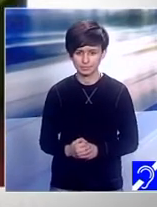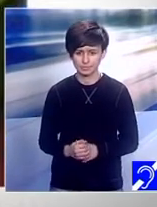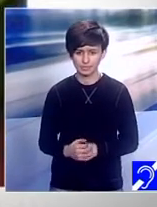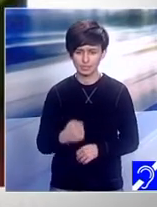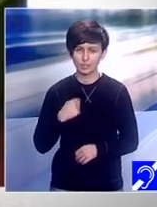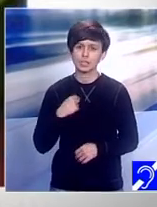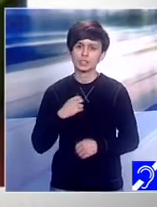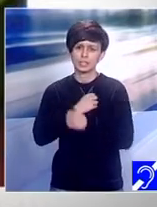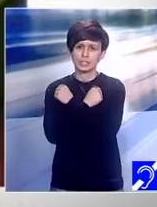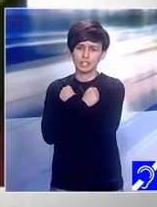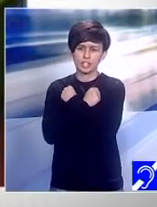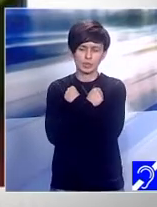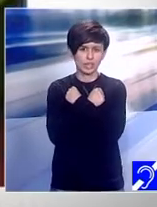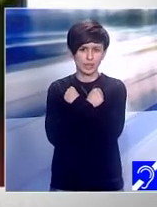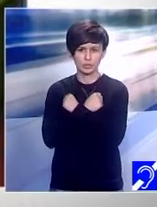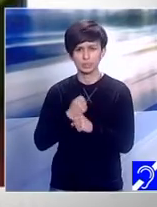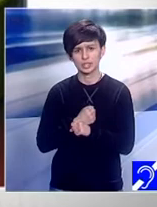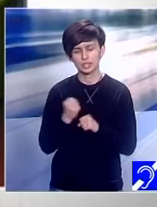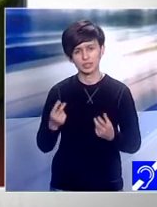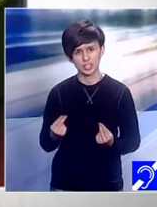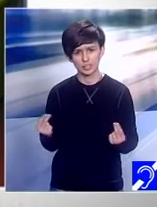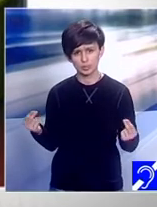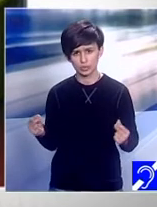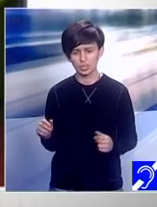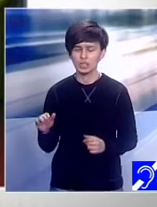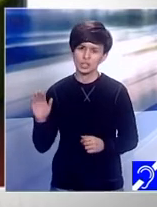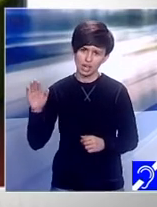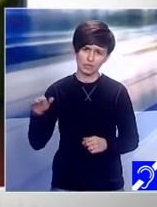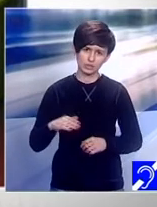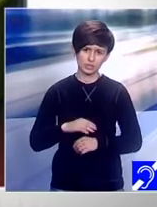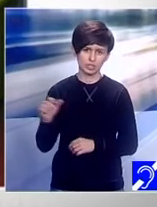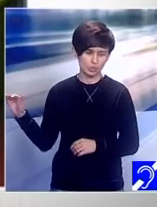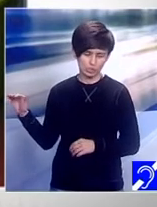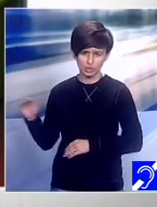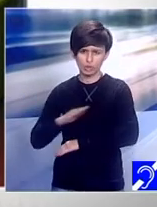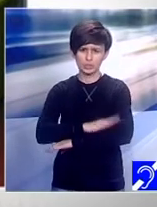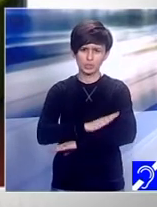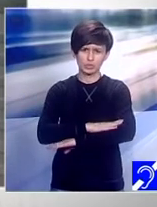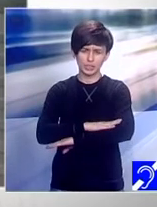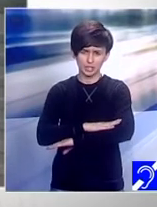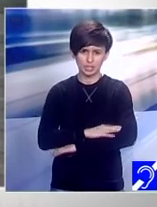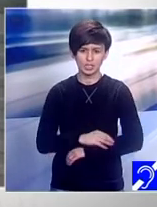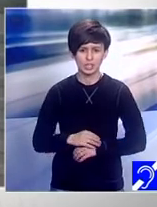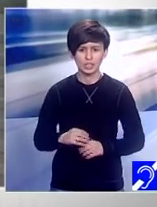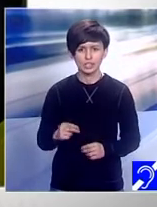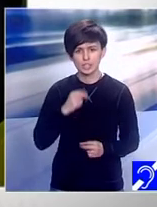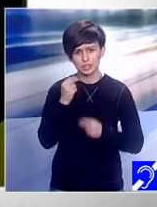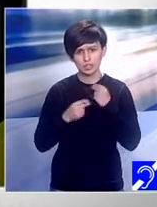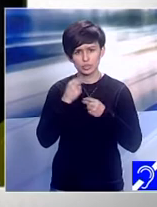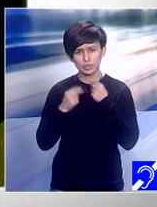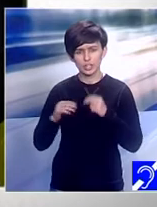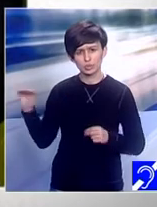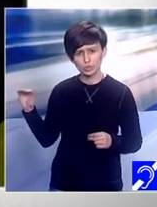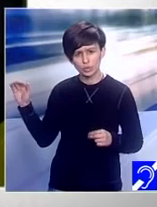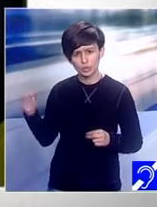și bun copil nu făcea reale nu ascultător să juca cu cei de la bloc îi aducea